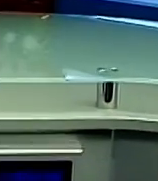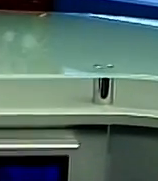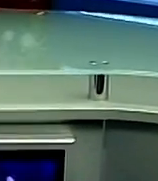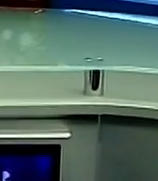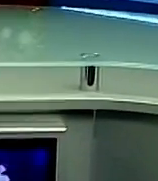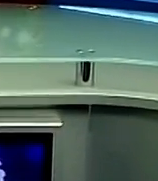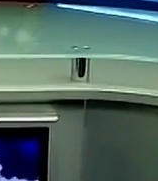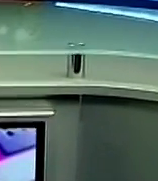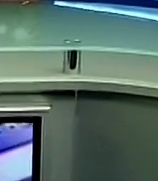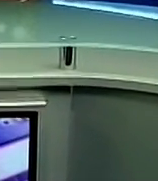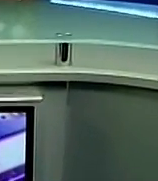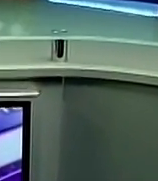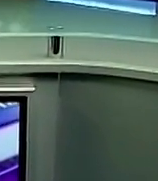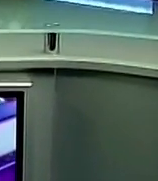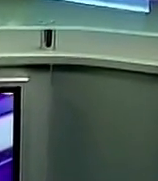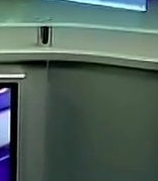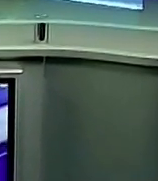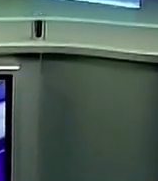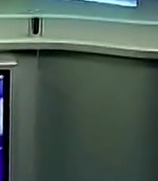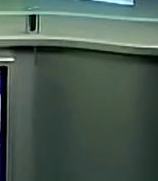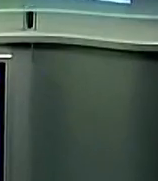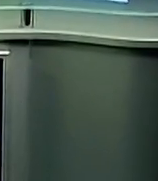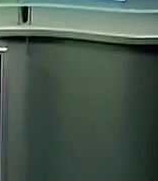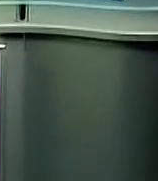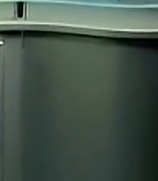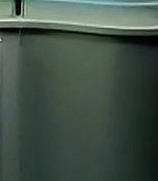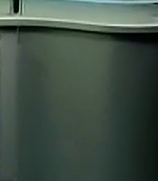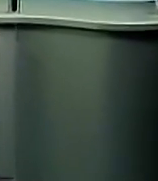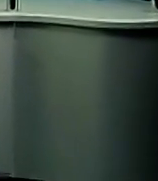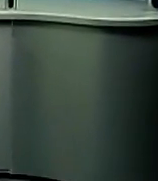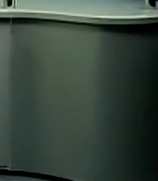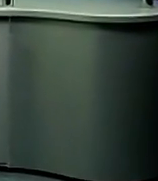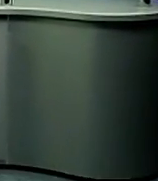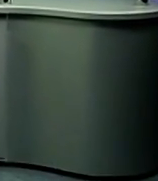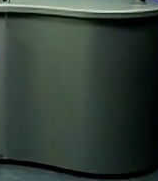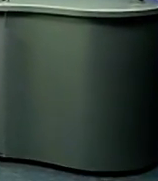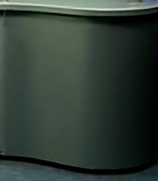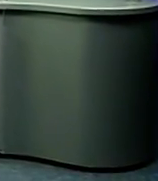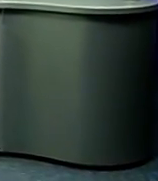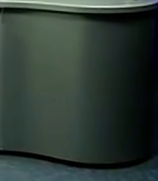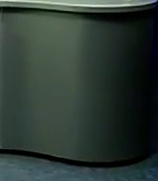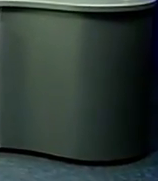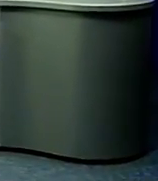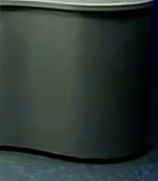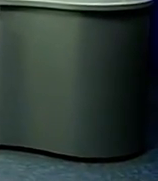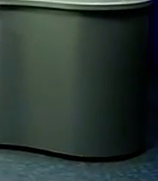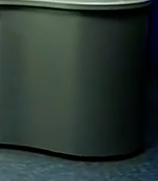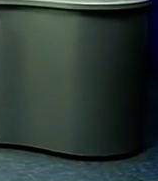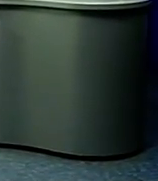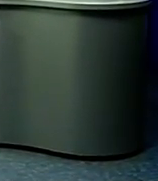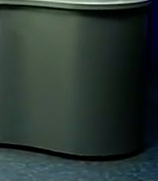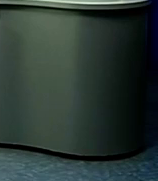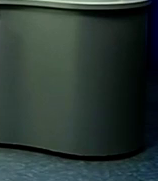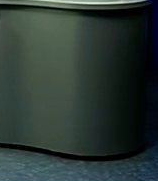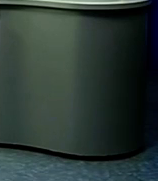не прощаюся. Після прогнозу погоди та новин спорту ми зустрінемося у програмі «Тема дня» будемо говорити з українською письменницю, педагогом, громадським діячем